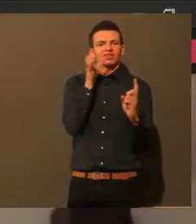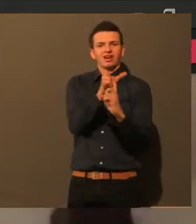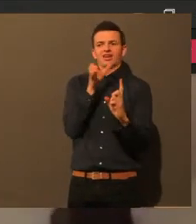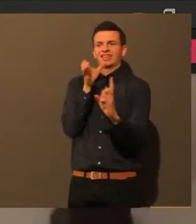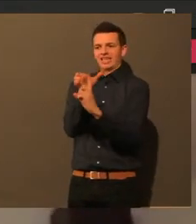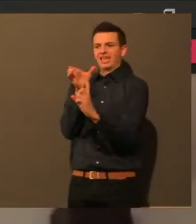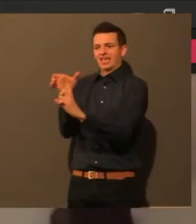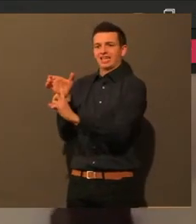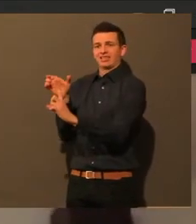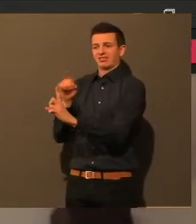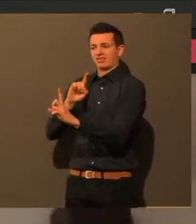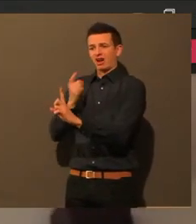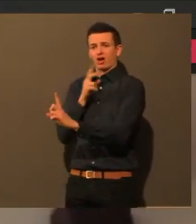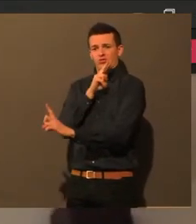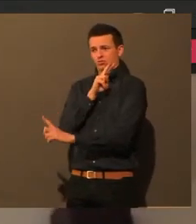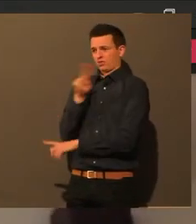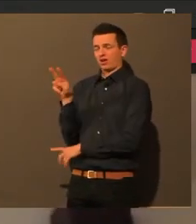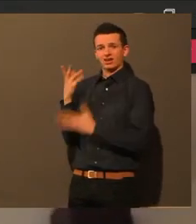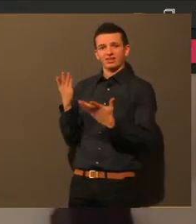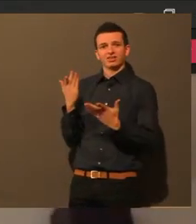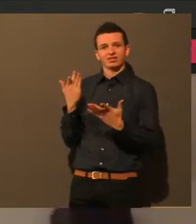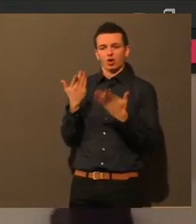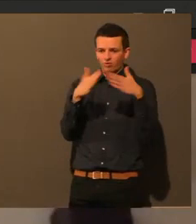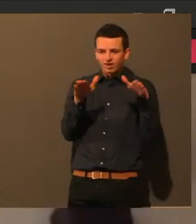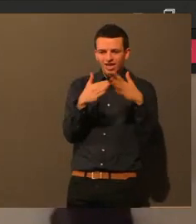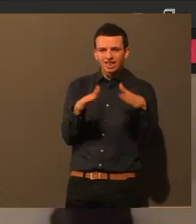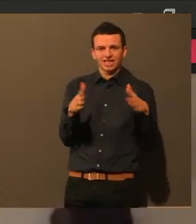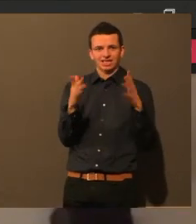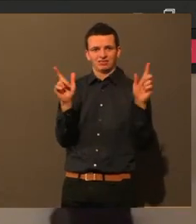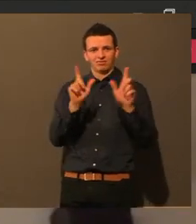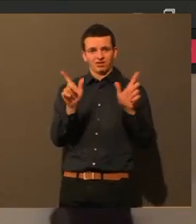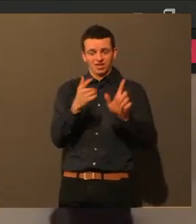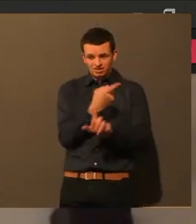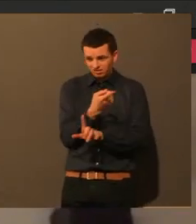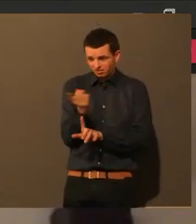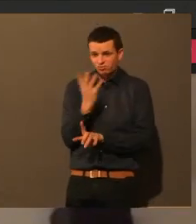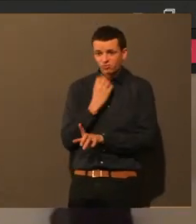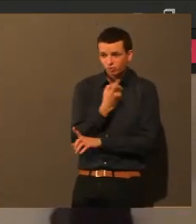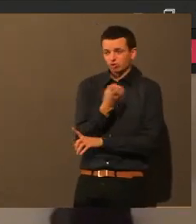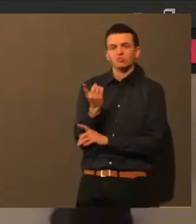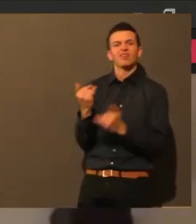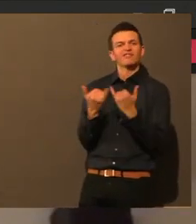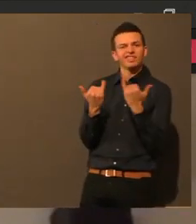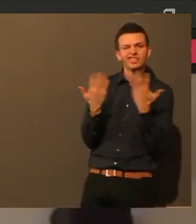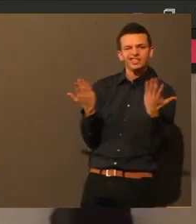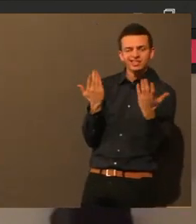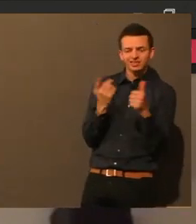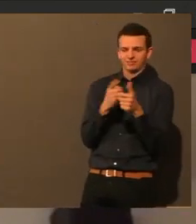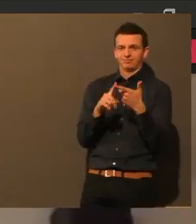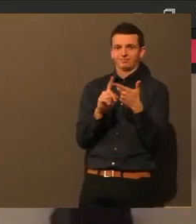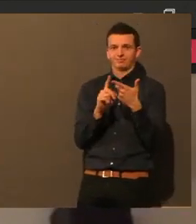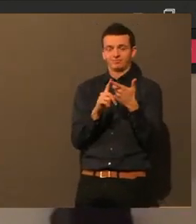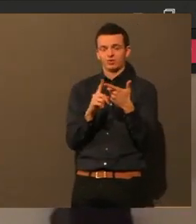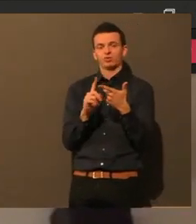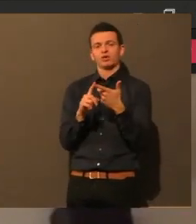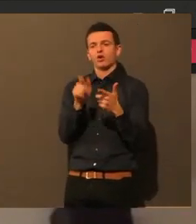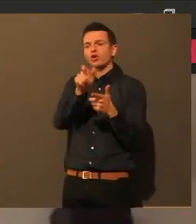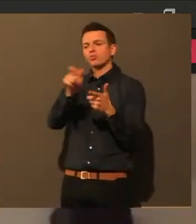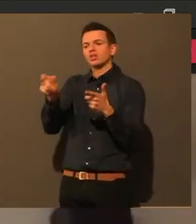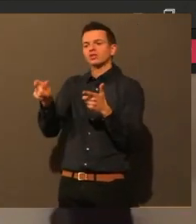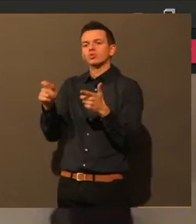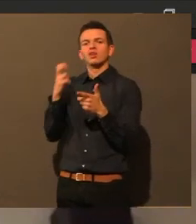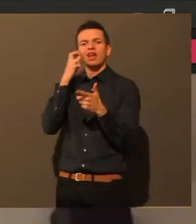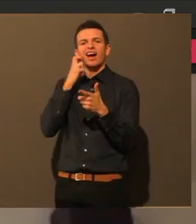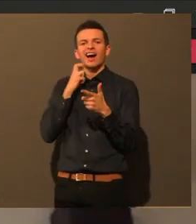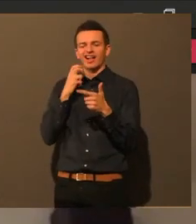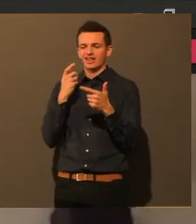so toll Weihnachten feiern. Ich denke aber auch an die Personen, die in Alten- und Pflegeeinrichtungen leben und auch nicht volle